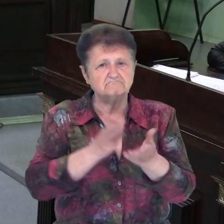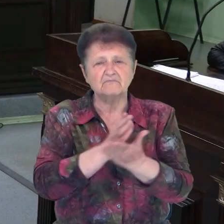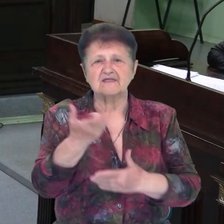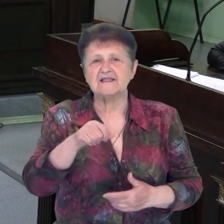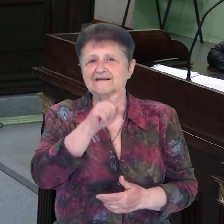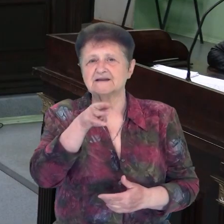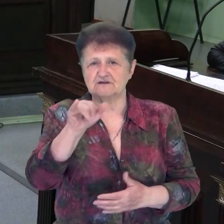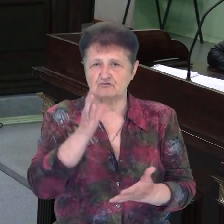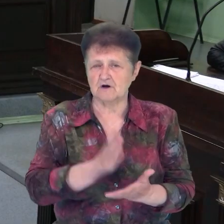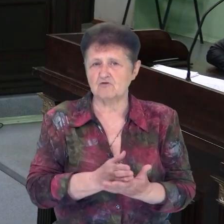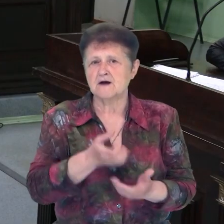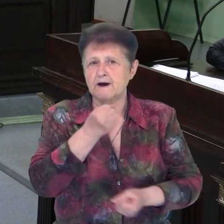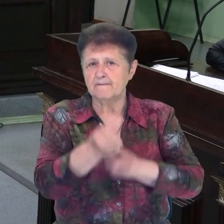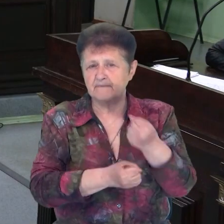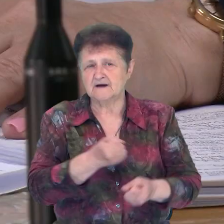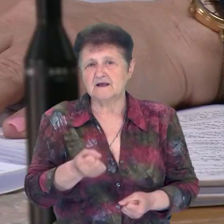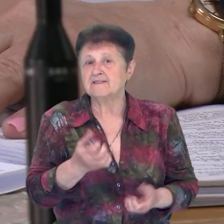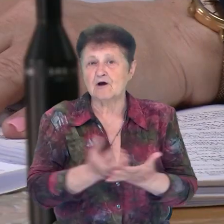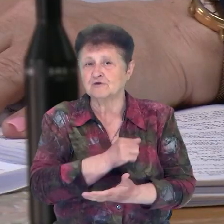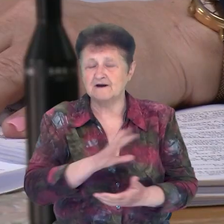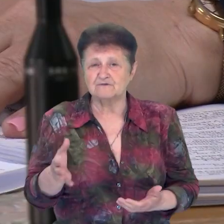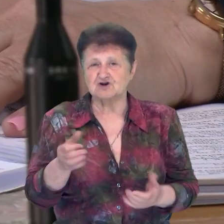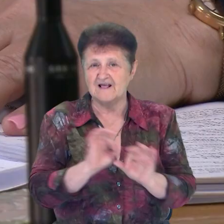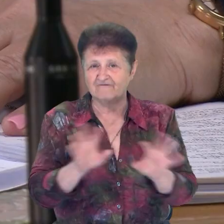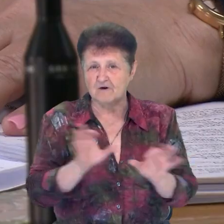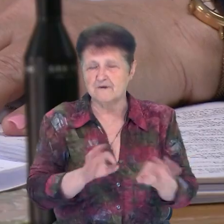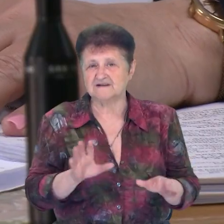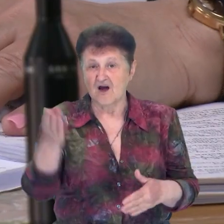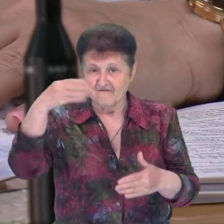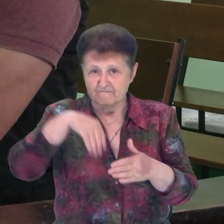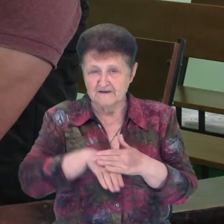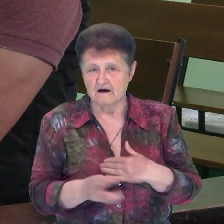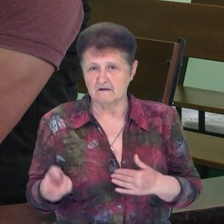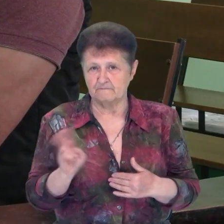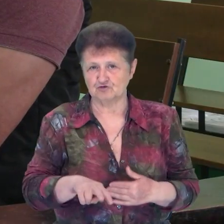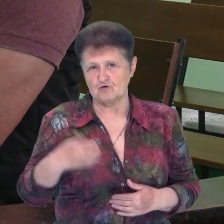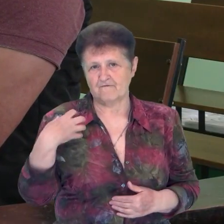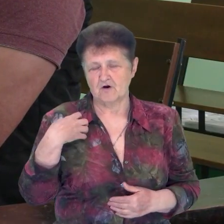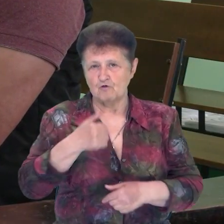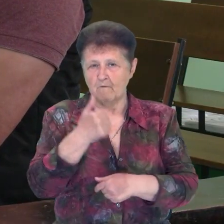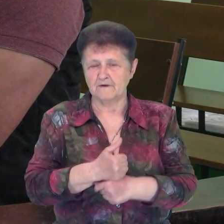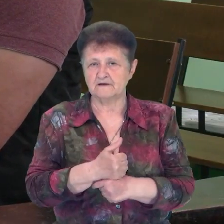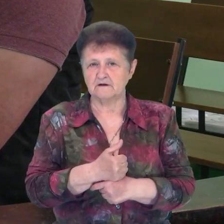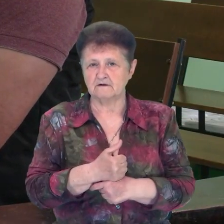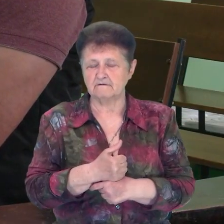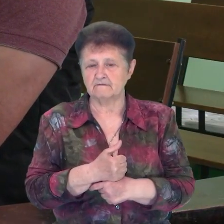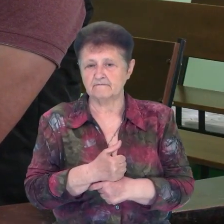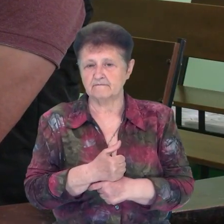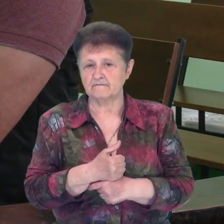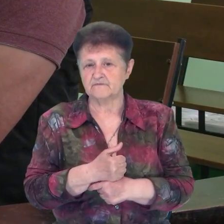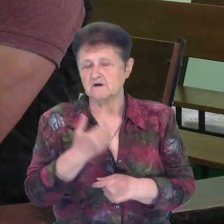били. Не отримавши жодної інформації, наступного дня у підвал спустився Абгарян. Він зайшов, висів пістолет в кобуру.